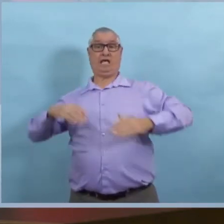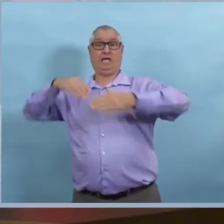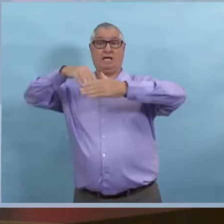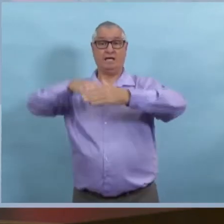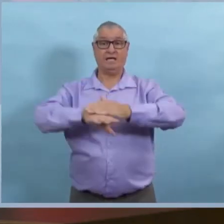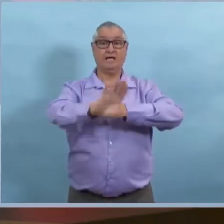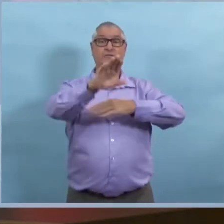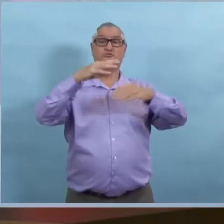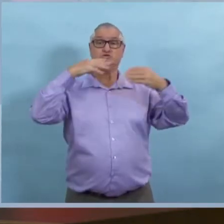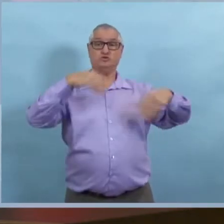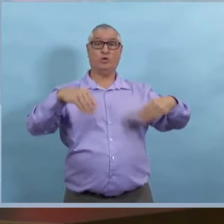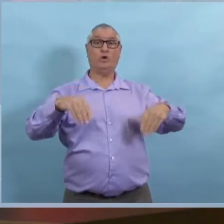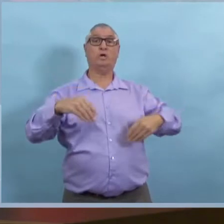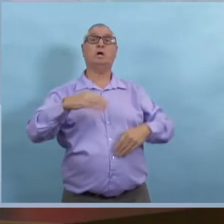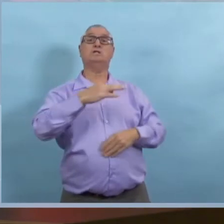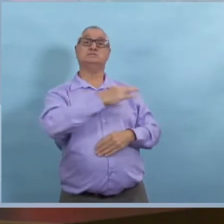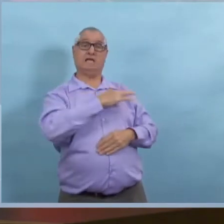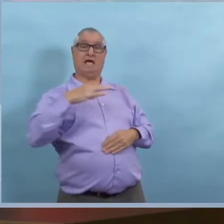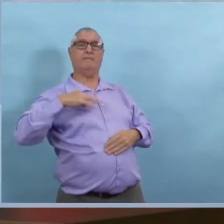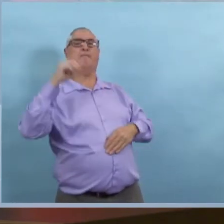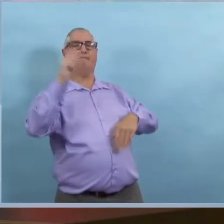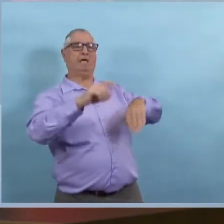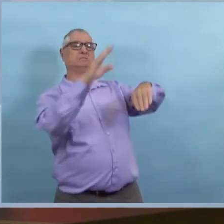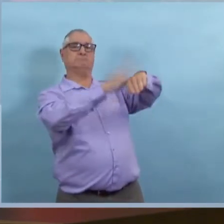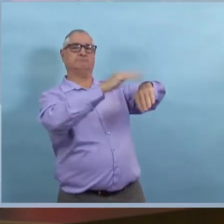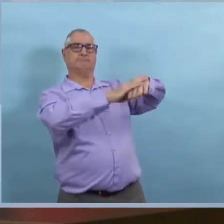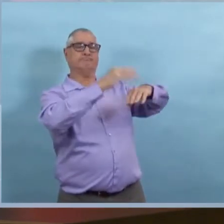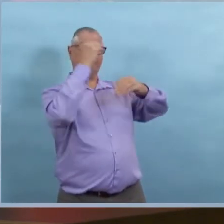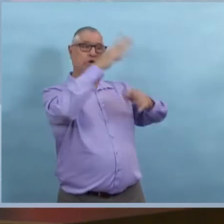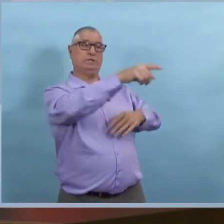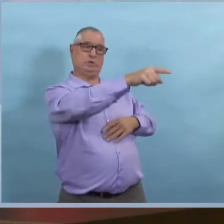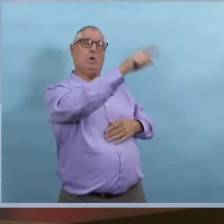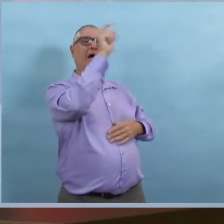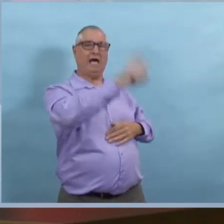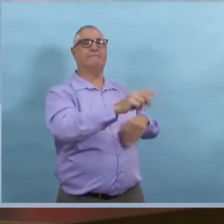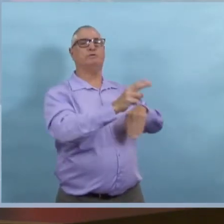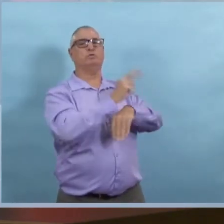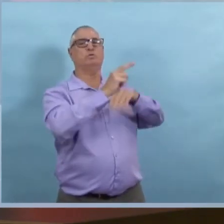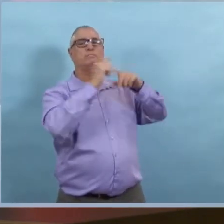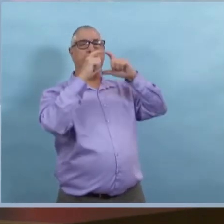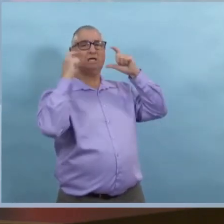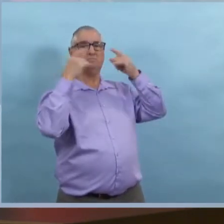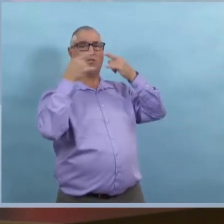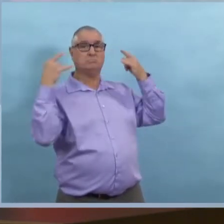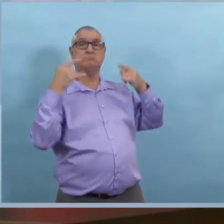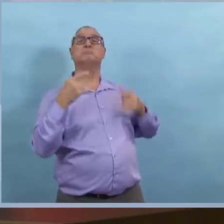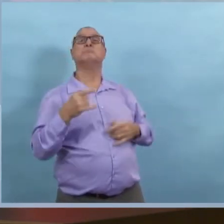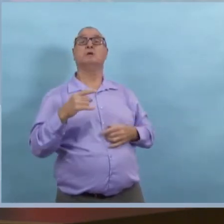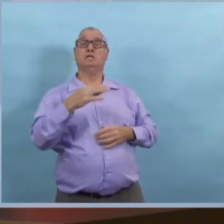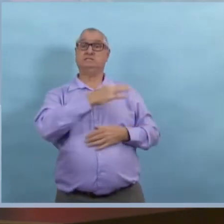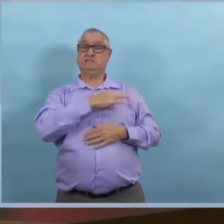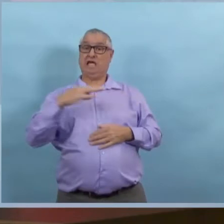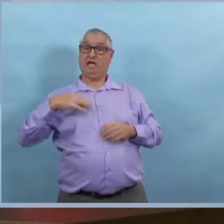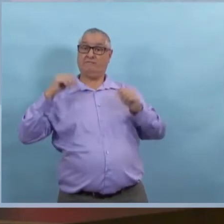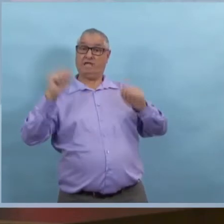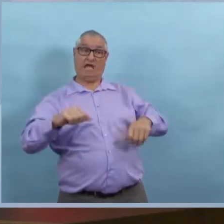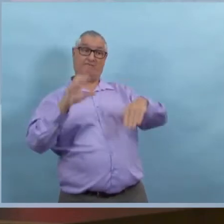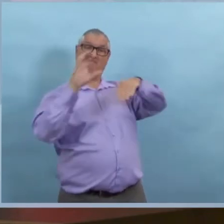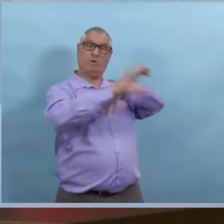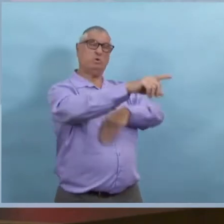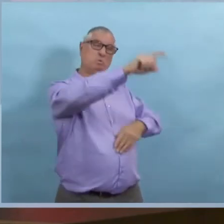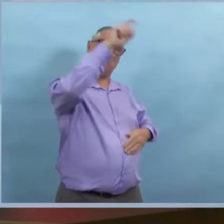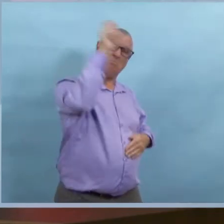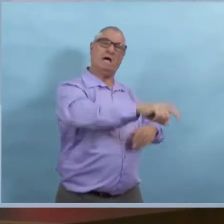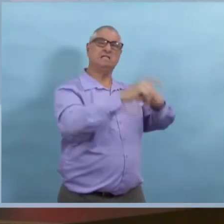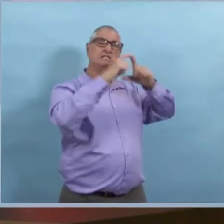que les détaillants doivent rappeler à leurs clients que le port du masque est obligatoire. ce n pas à eux de faire respecter la